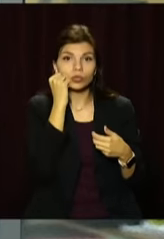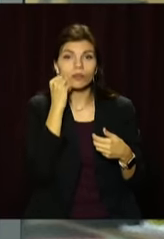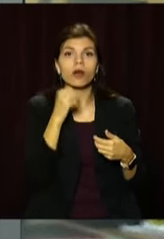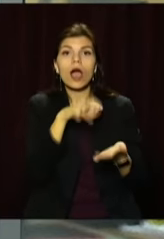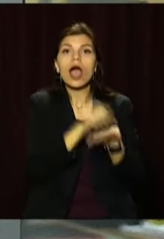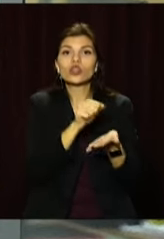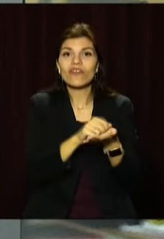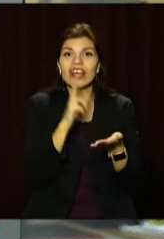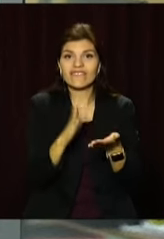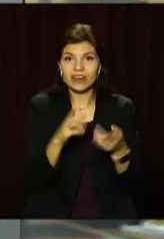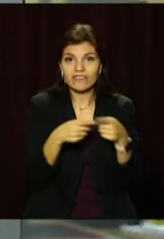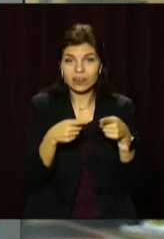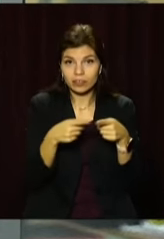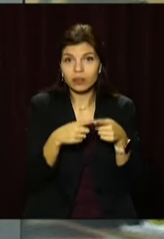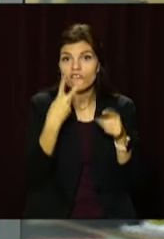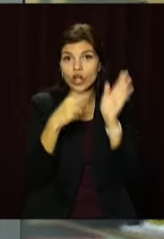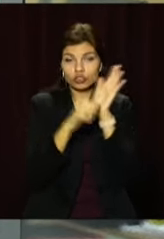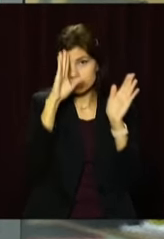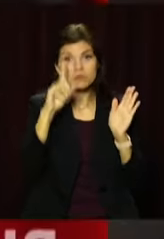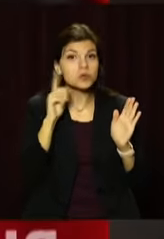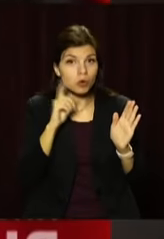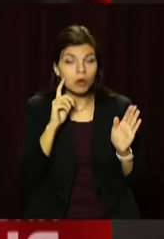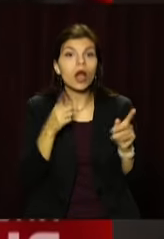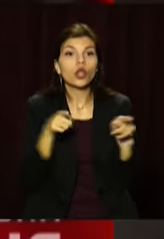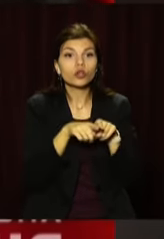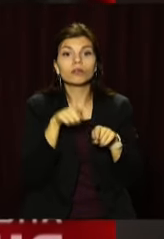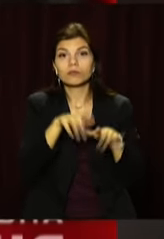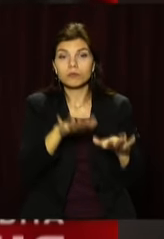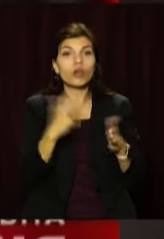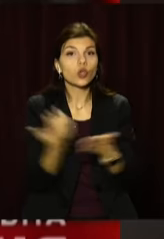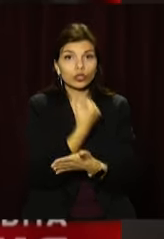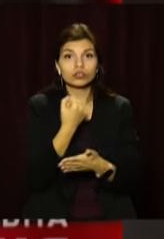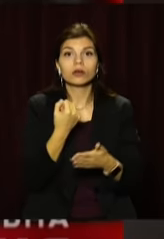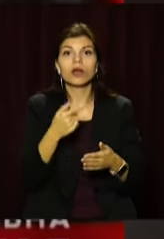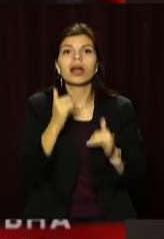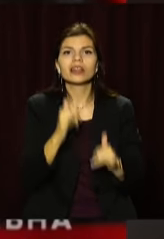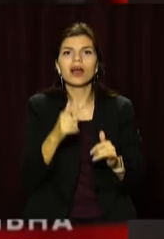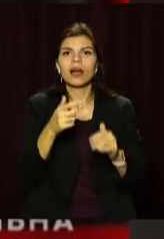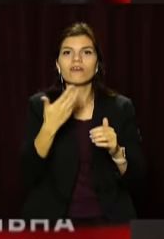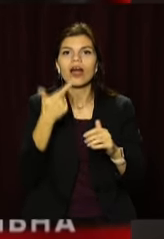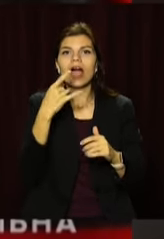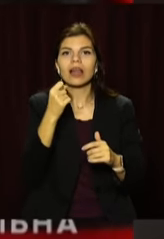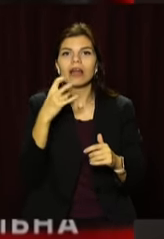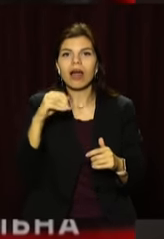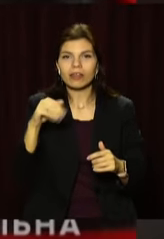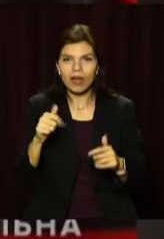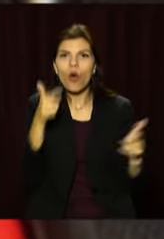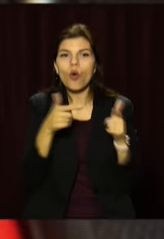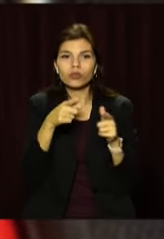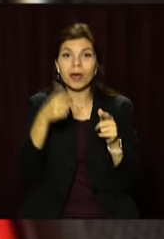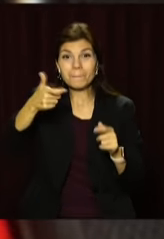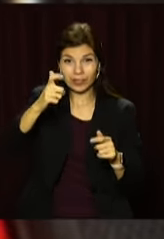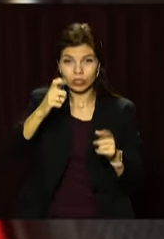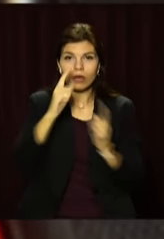орендованій квартирі 26-річного чоловіка. Також в помешканні знайшли корпуси для гранати, перероблений для стрільби газовий